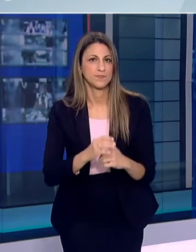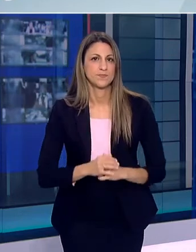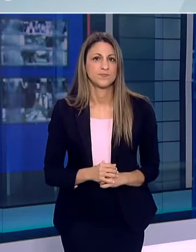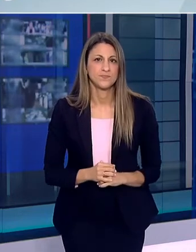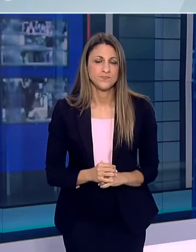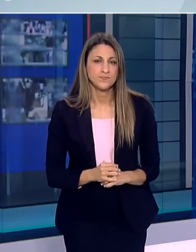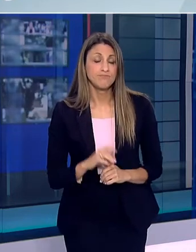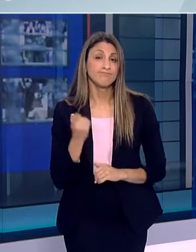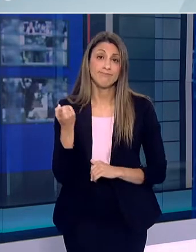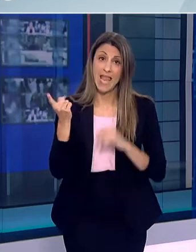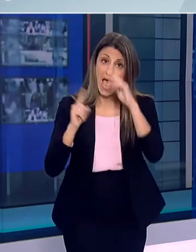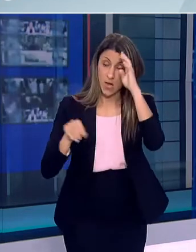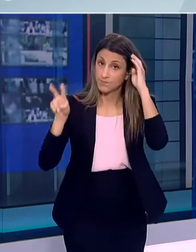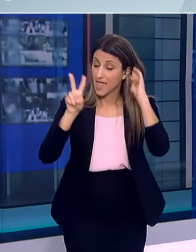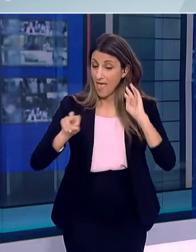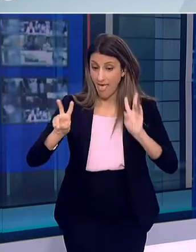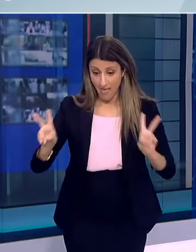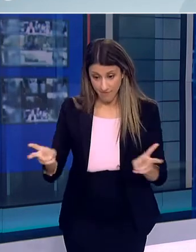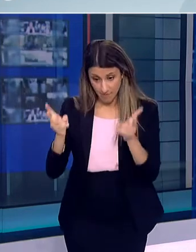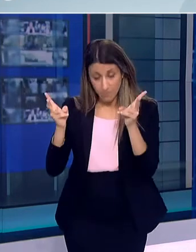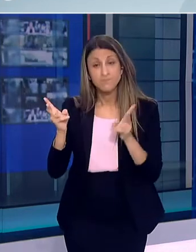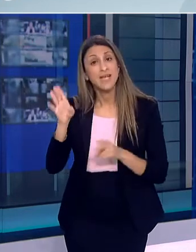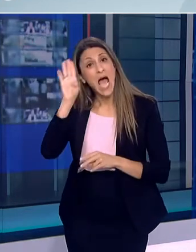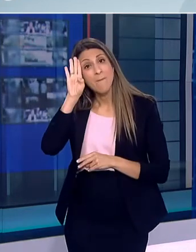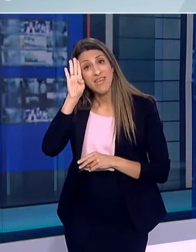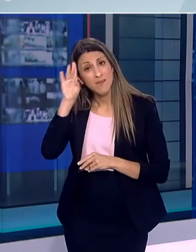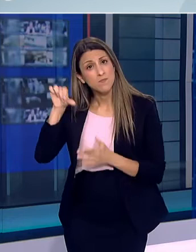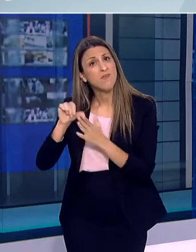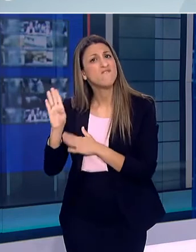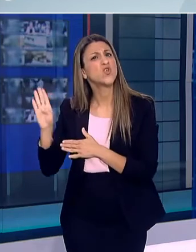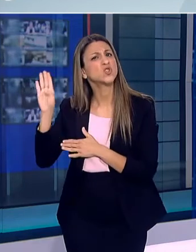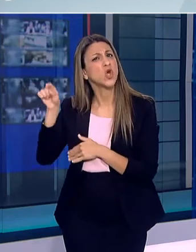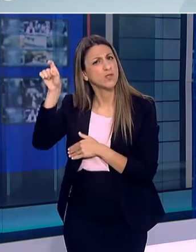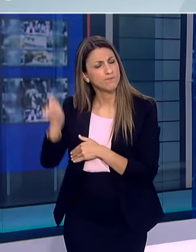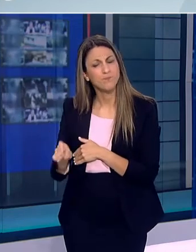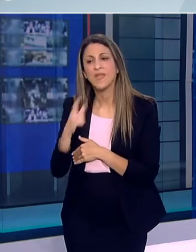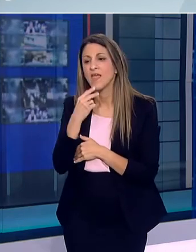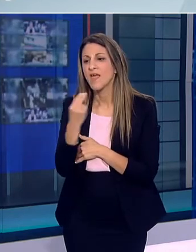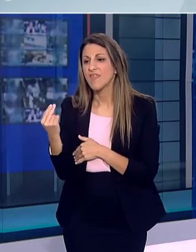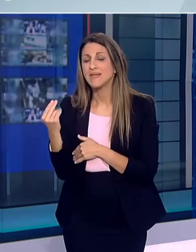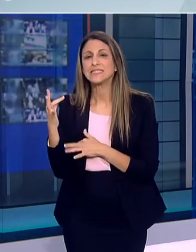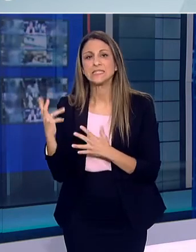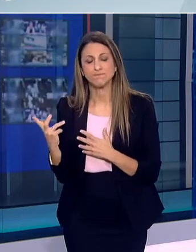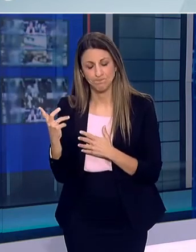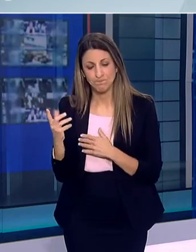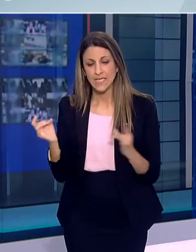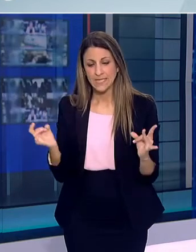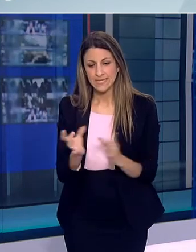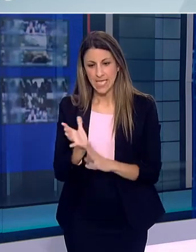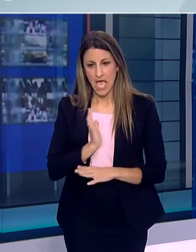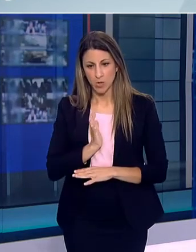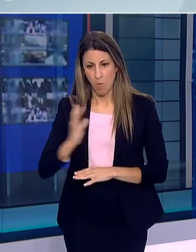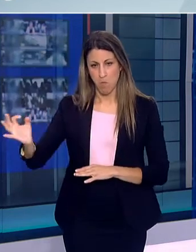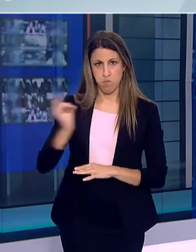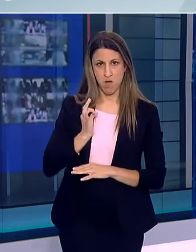Ένα άλλο σημαντικό έβρημα από συναδέλφους από τη Βοστόνη προσπάθησε να απαντήσει το ερώτημα αν οι άνθρωποι που έχουν μολυνθεί με τον ιό μπορούν να